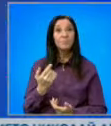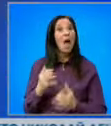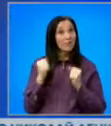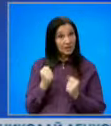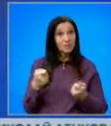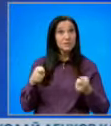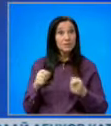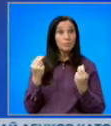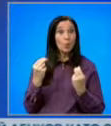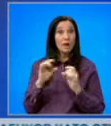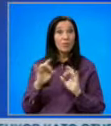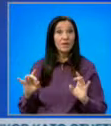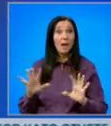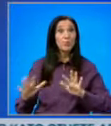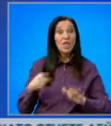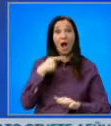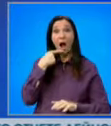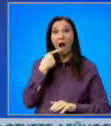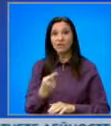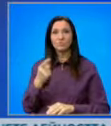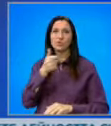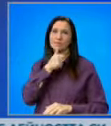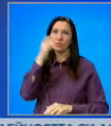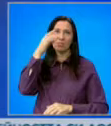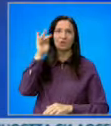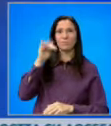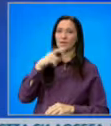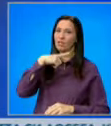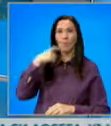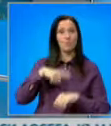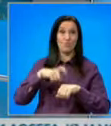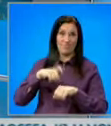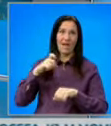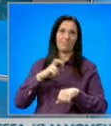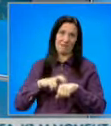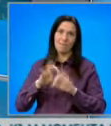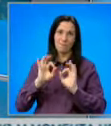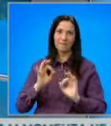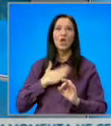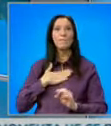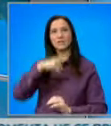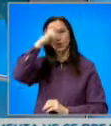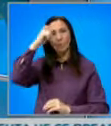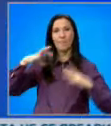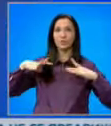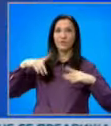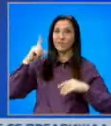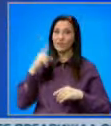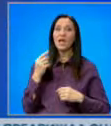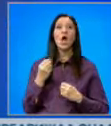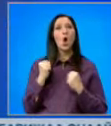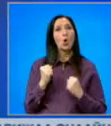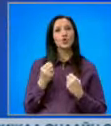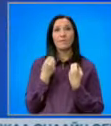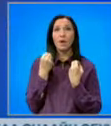обаче да завършим с добра новина и поне да кажем, че събута е наделя ще бъде топло. Да, Даниел Паравци ще има затоплене за почивните дни. Очакваме хубаво